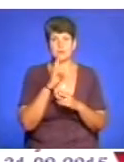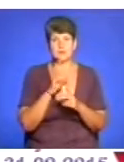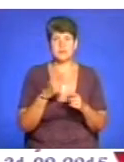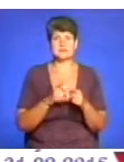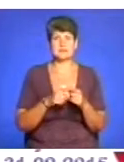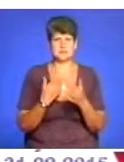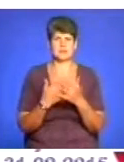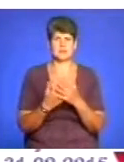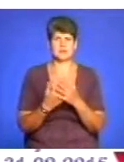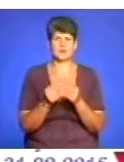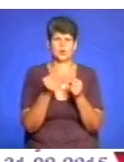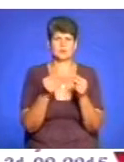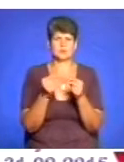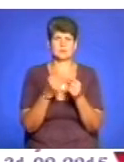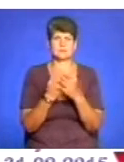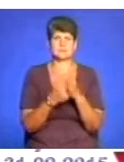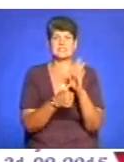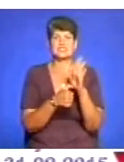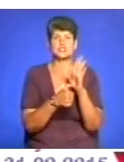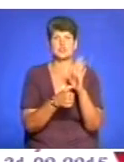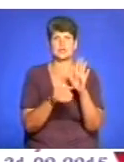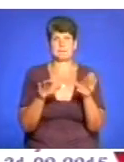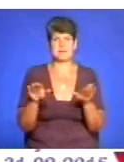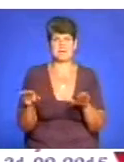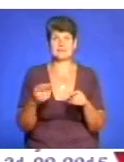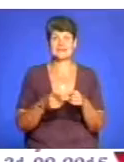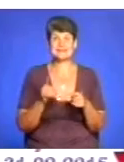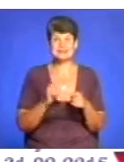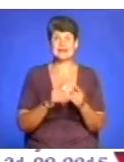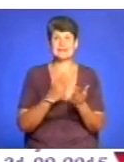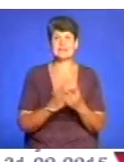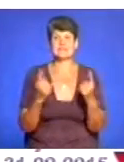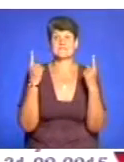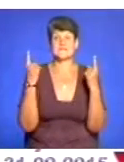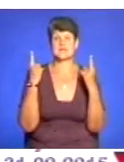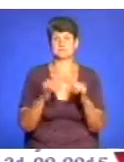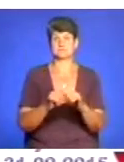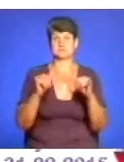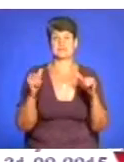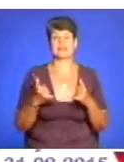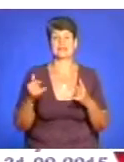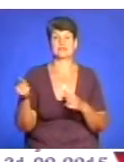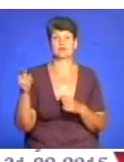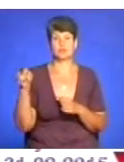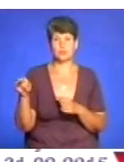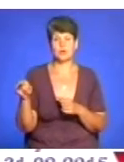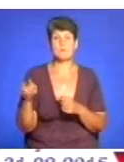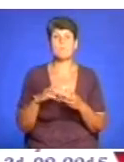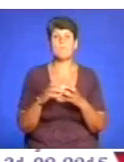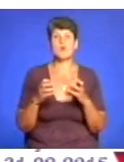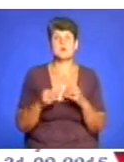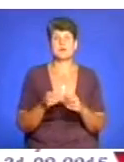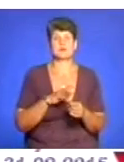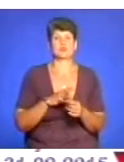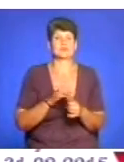приблизно, якщо уточнете, приблизно на 600 місць. Тобто це є великий прорив саме для Тернополя, тому що найбільша проблема саме зосереджувалася